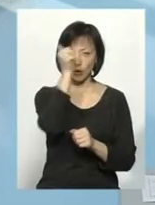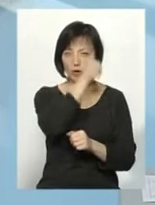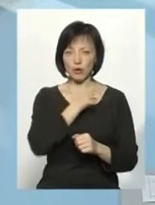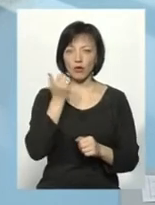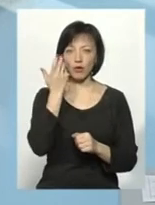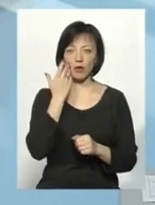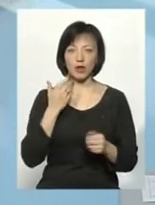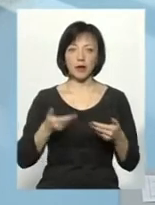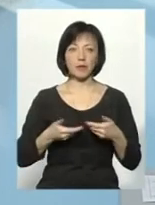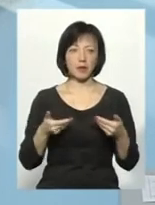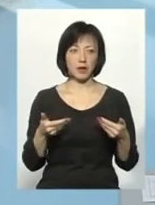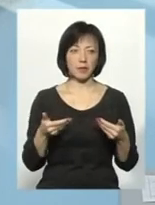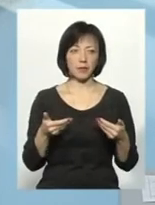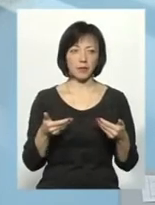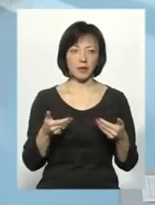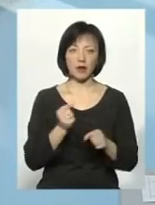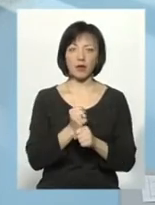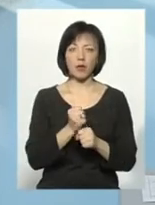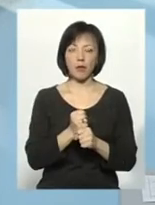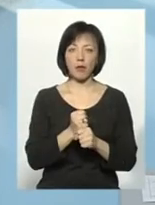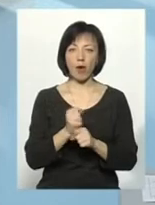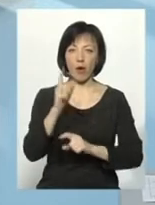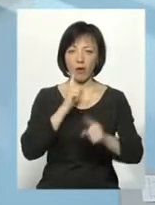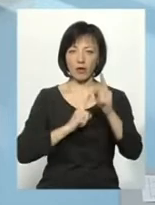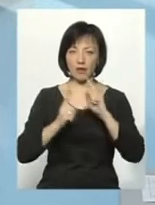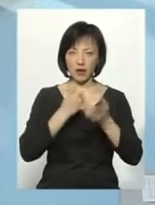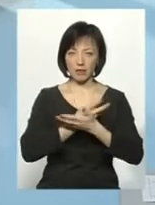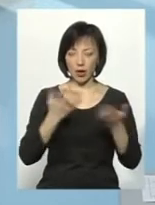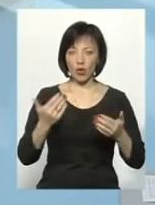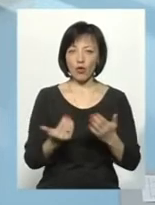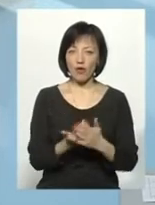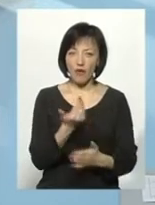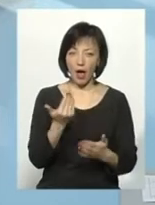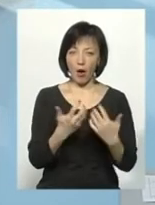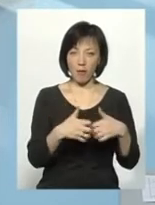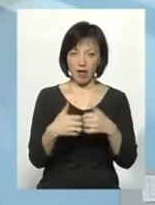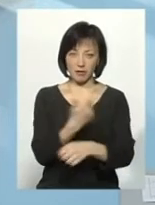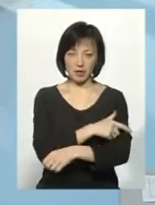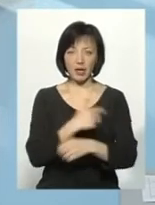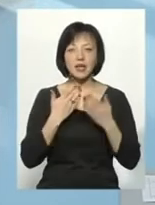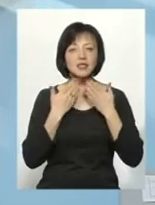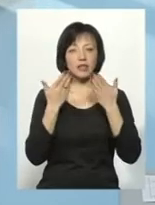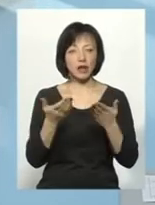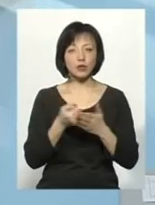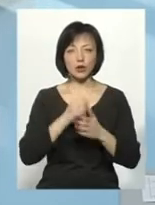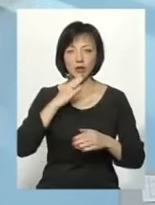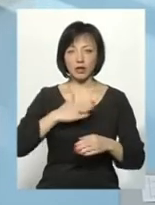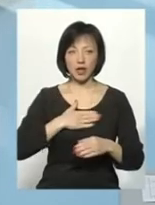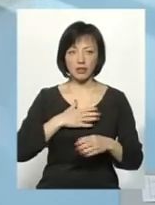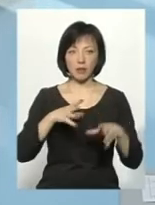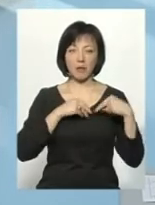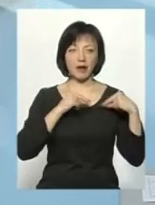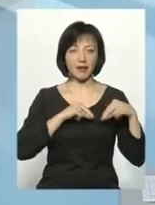ми робимо прес-конференцію і представляємо нове медичне обладнання, я звертаюся до наших гарних